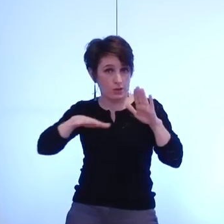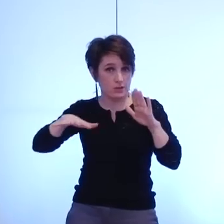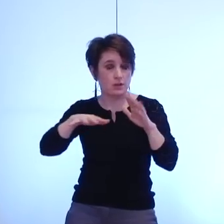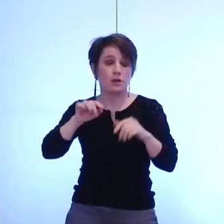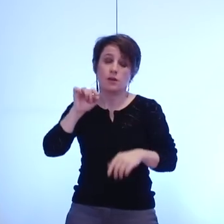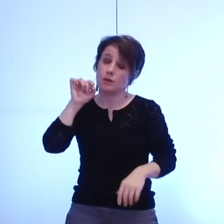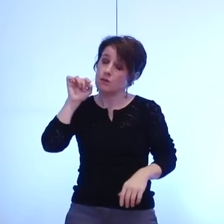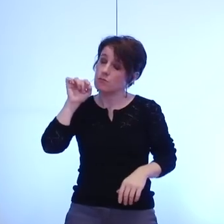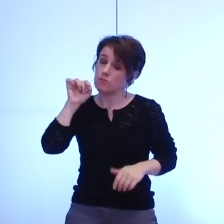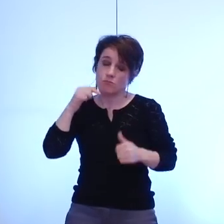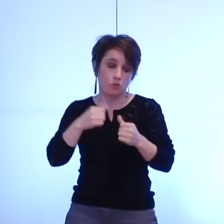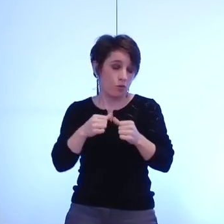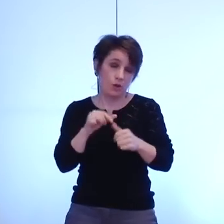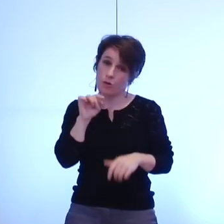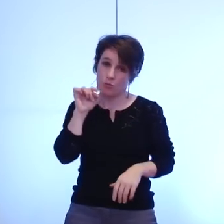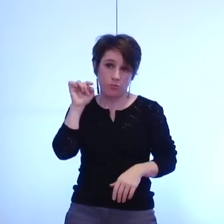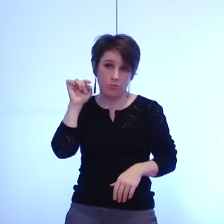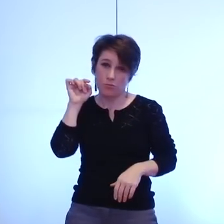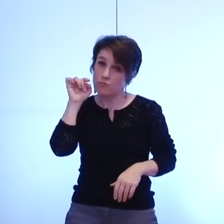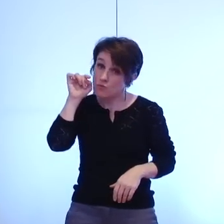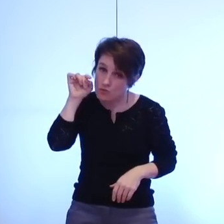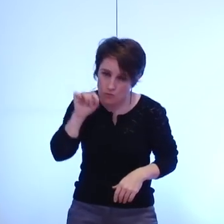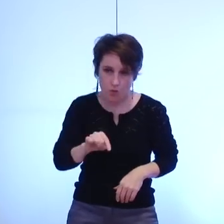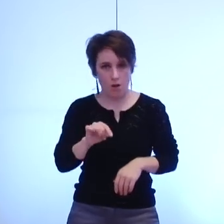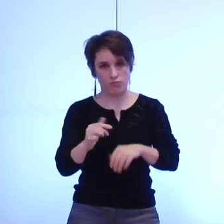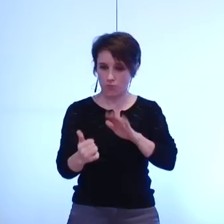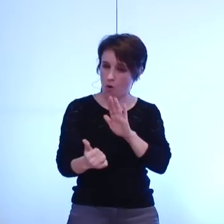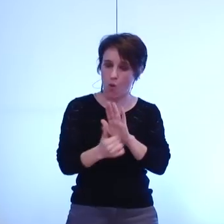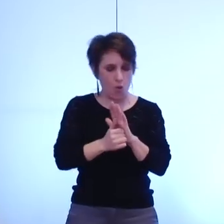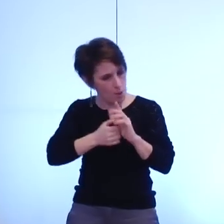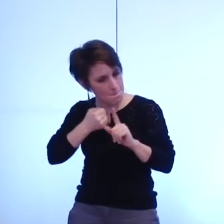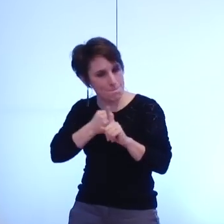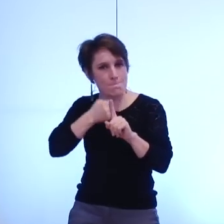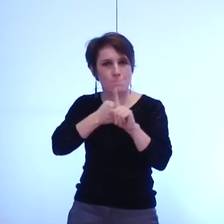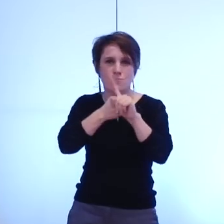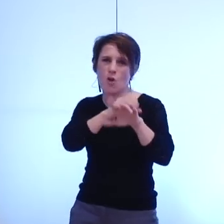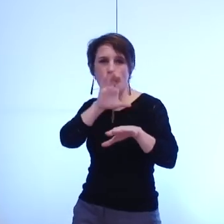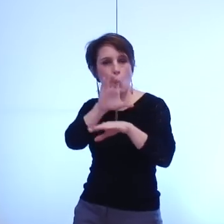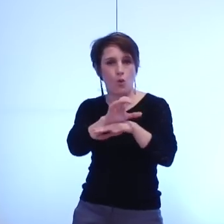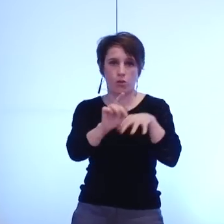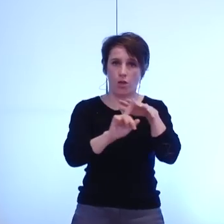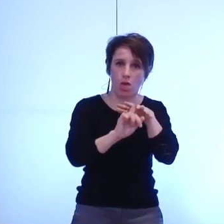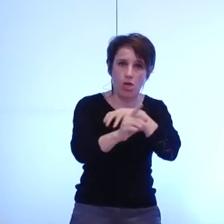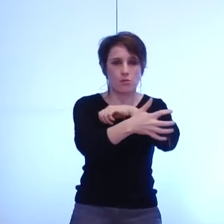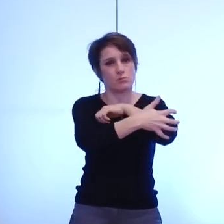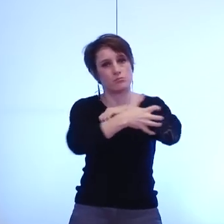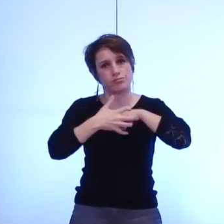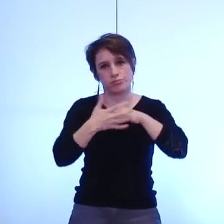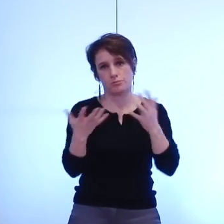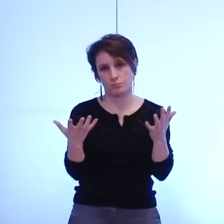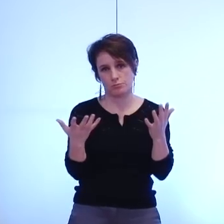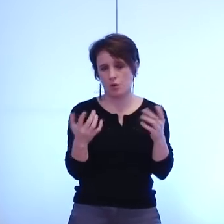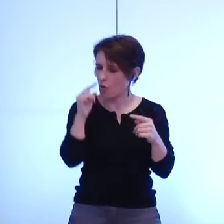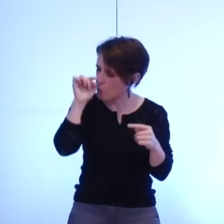collectivement un espace de lutte contre contre les précarités et de résorption des